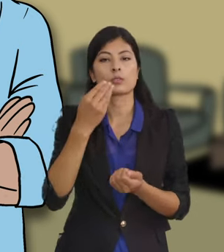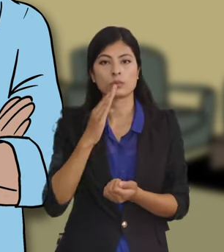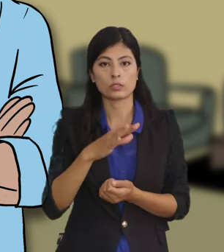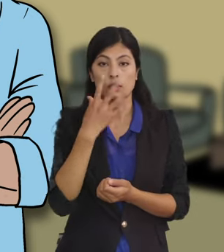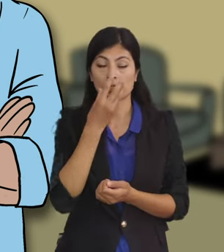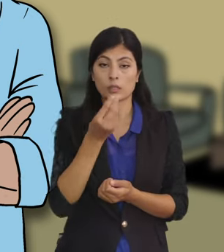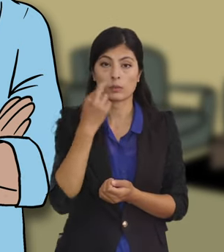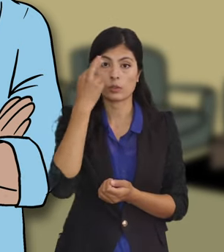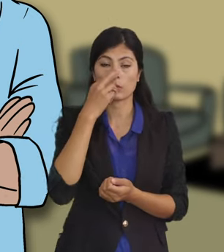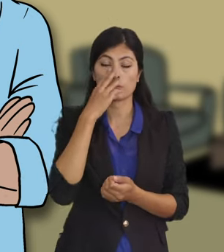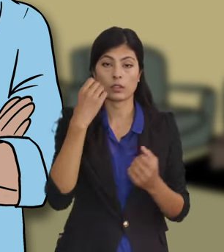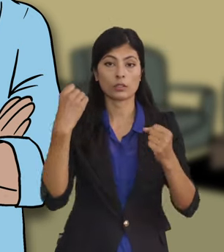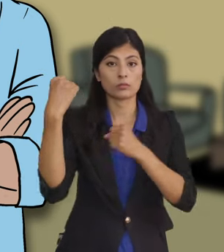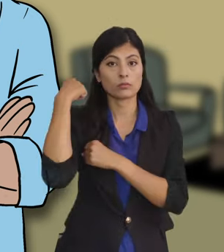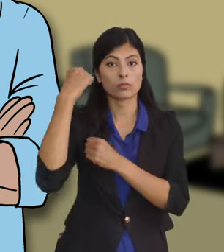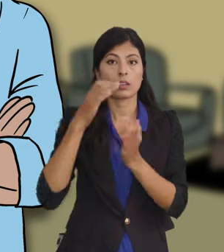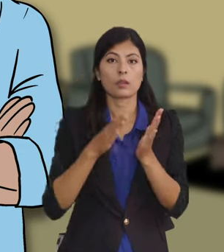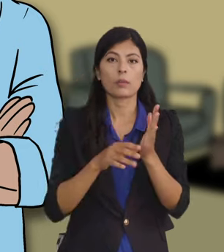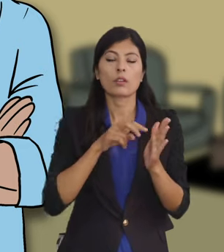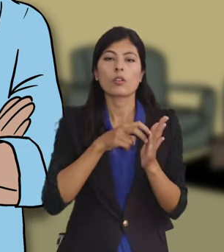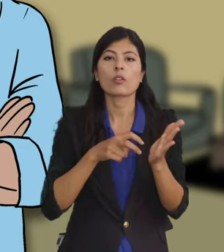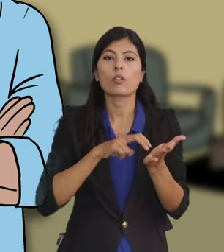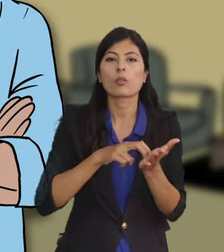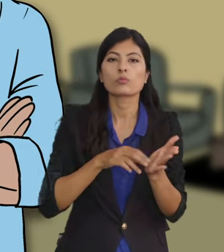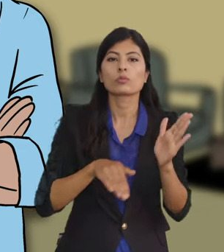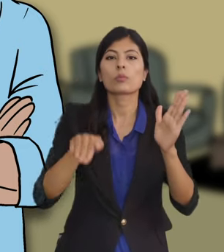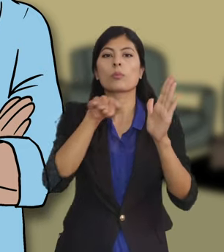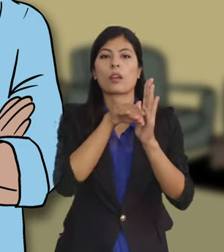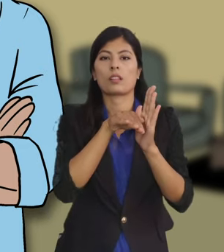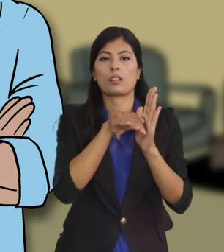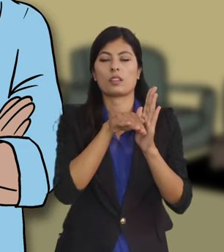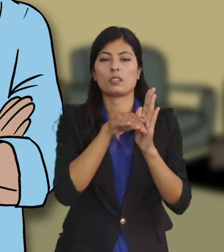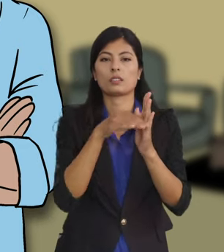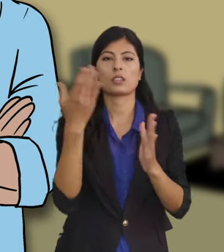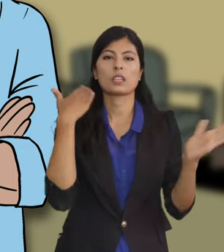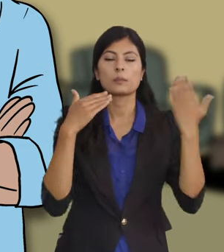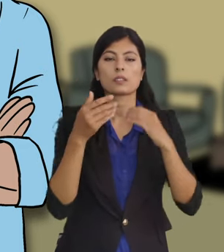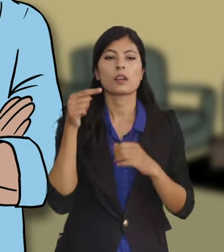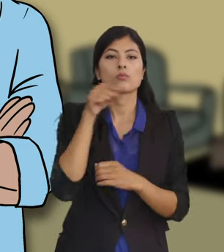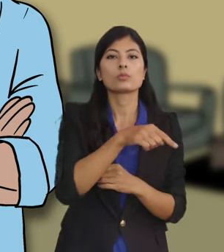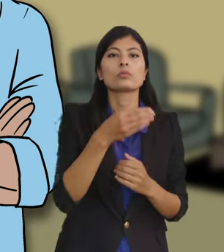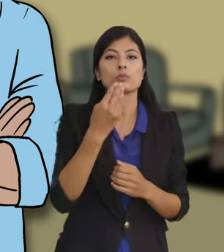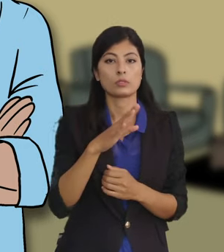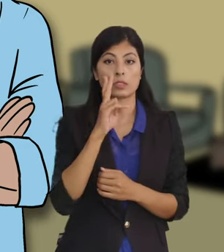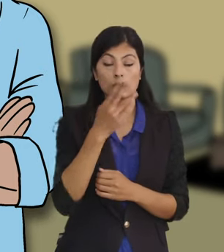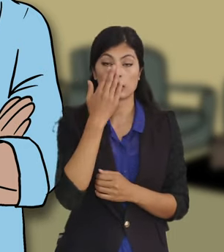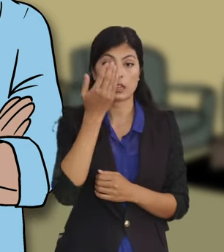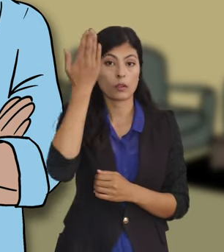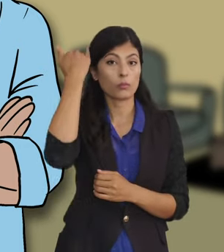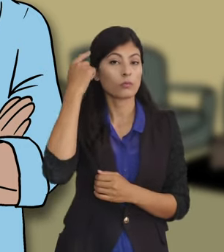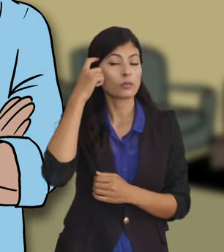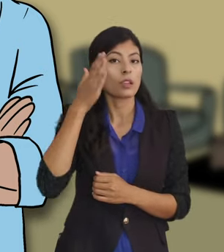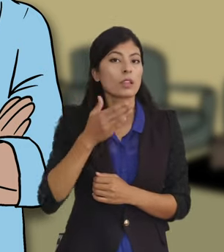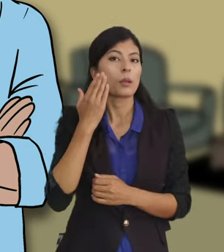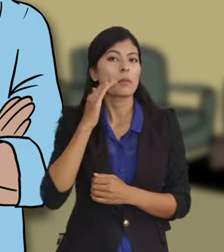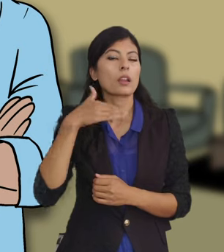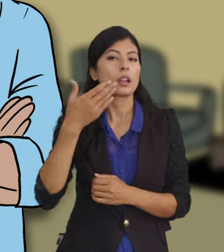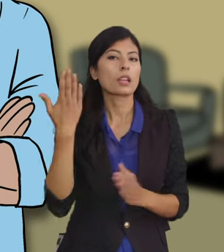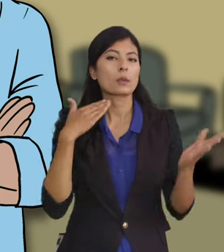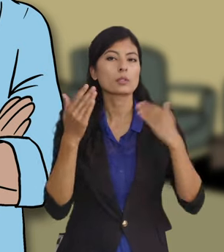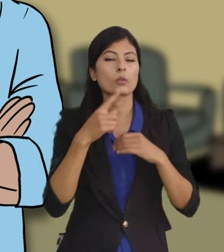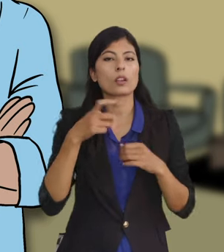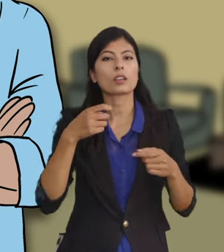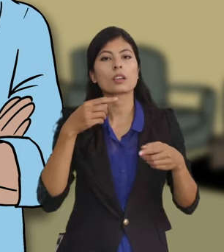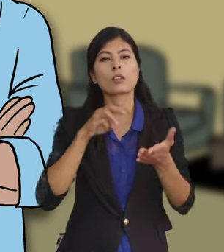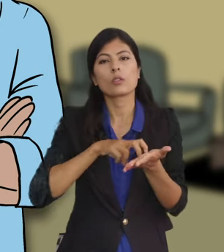सामने तया सक्ती साली बाठ कमजुर माती हिमसा बही रहे को हुँँच तेसेले पित्री सत्ताले मैलालाई हिमसा